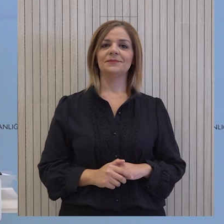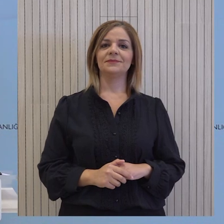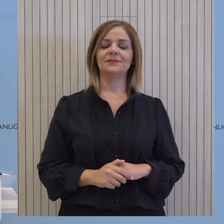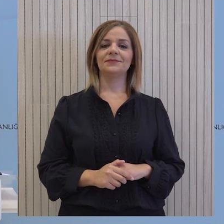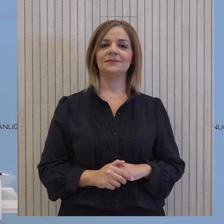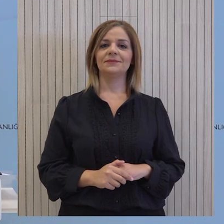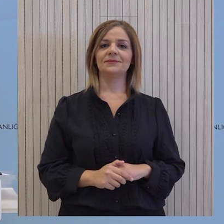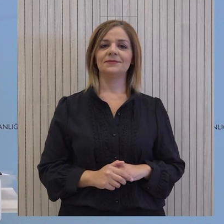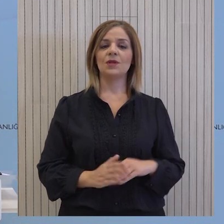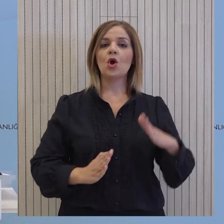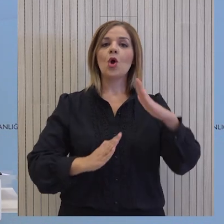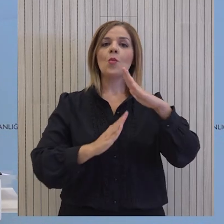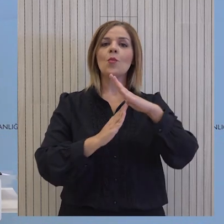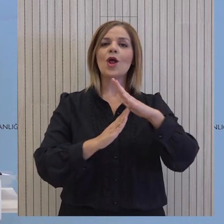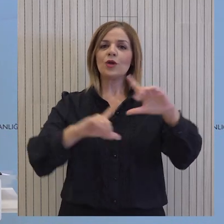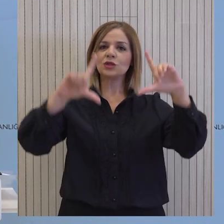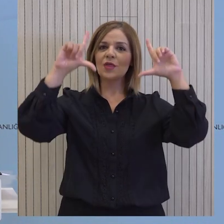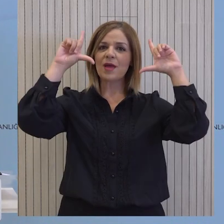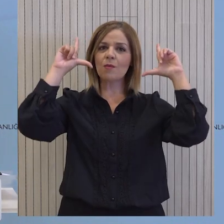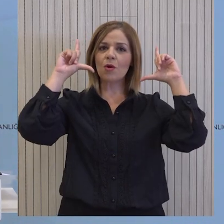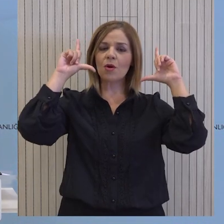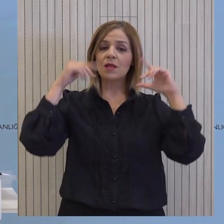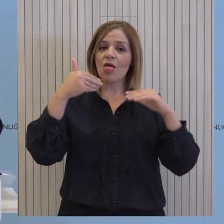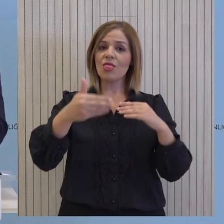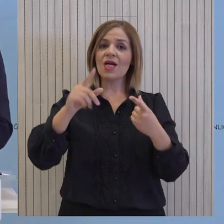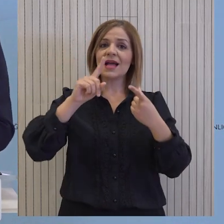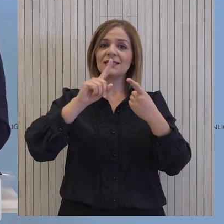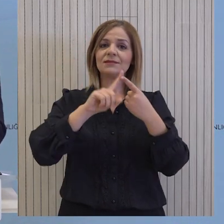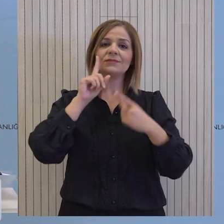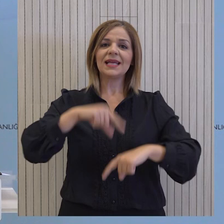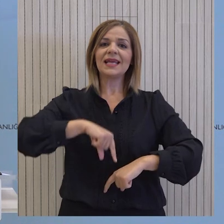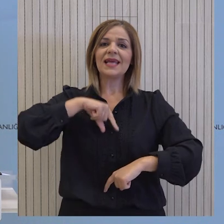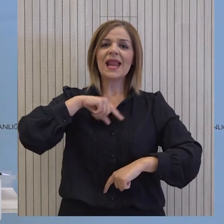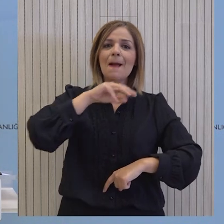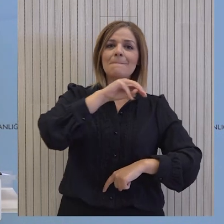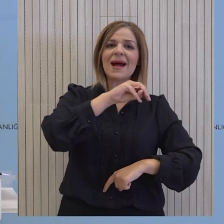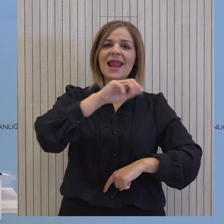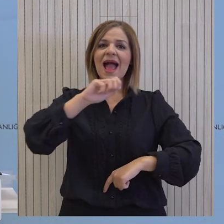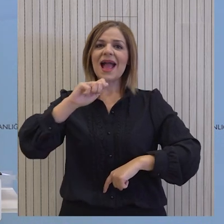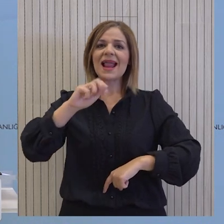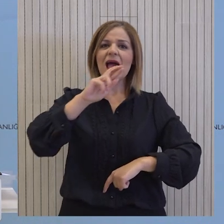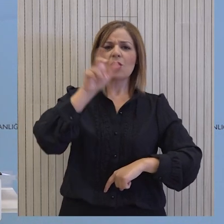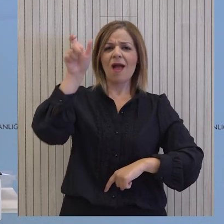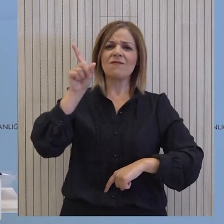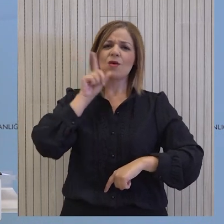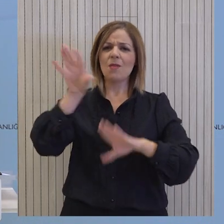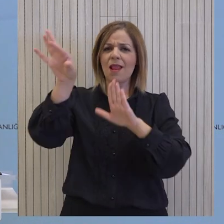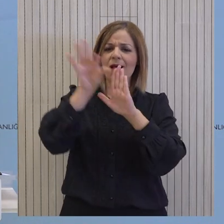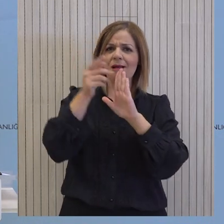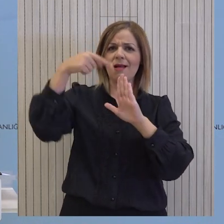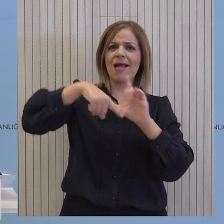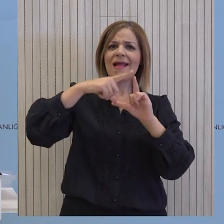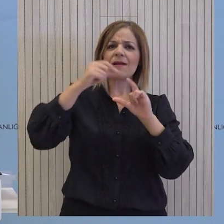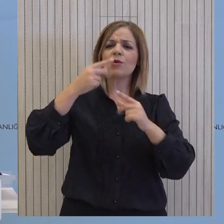Ο Πρόεδρος της Δημοκρατίας θα πραγματοποιήσει συνάντηση με την κυρία Μαρία Άγγελα Ολκίν, προσωπική απεσταλμένη του Γενικού